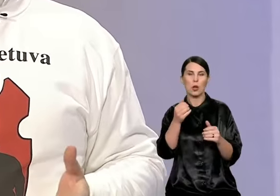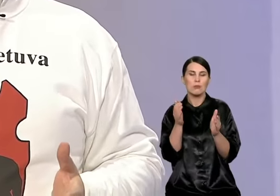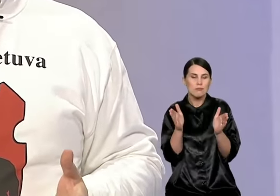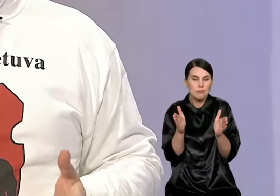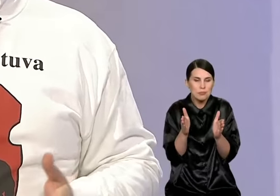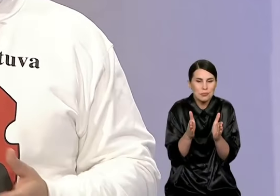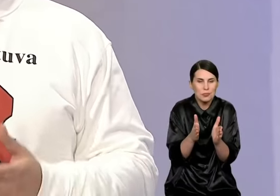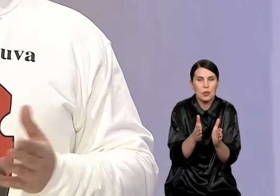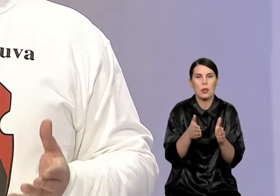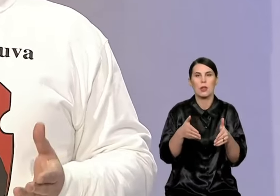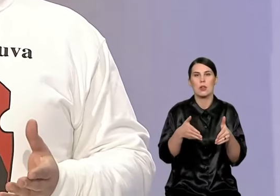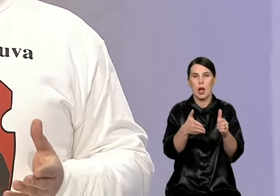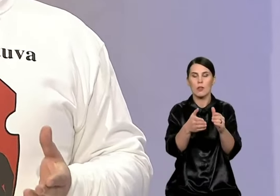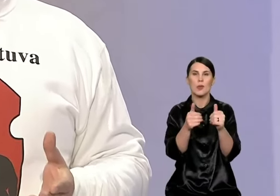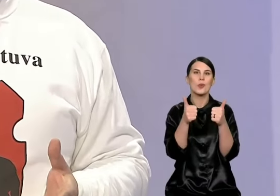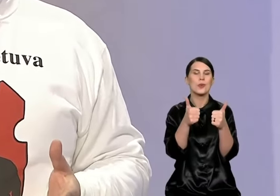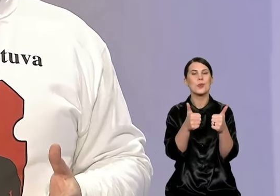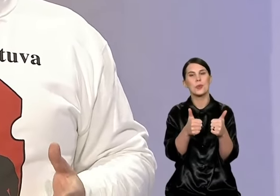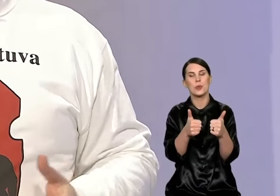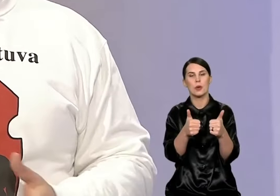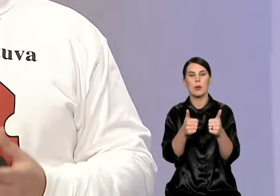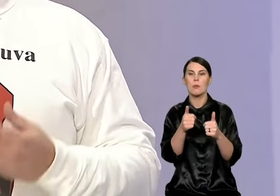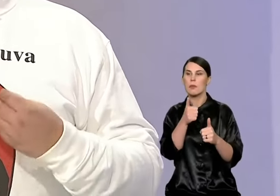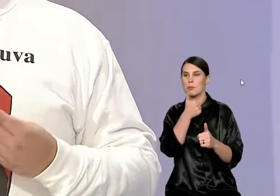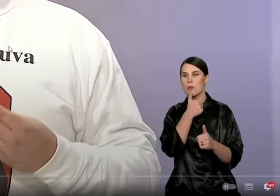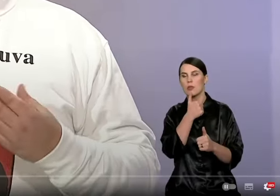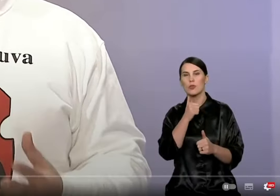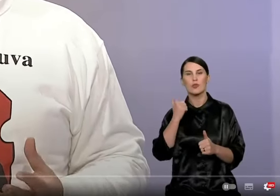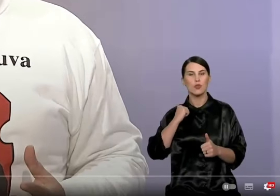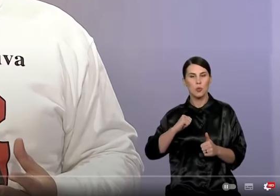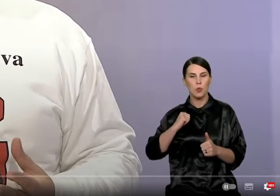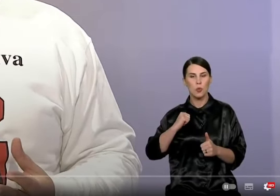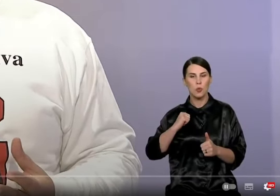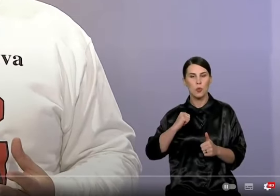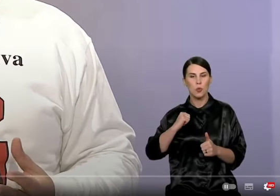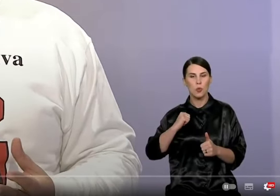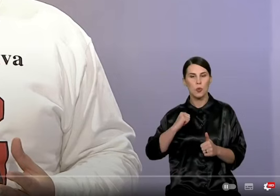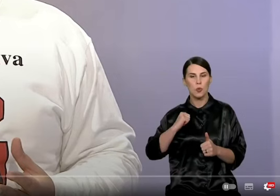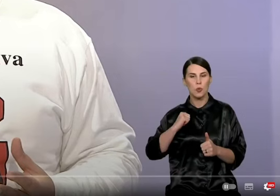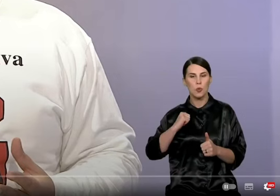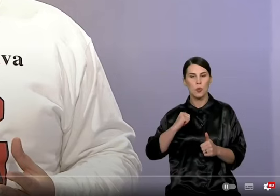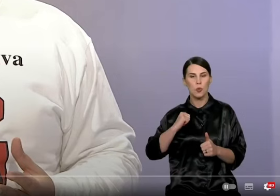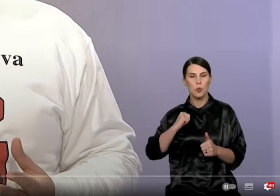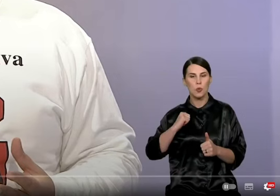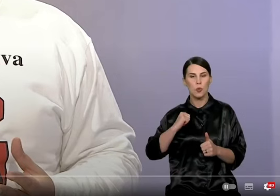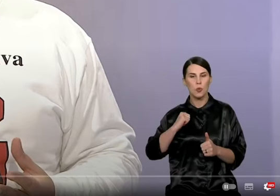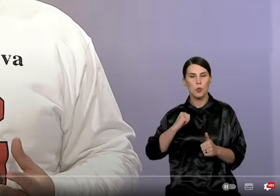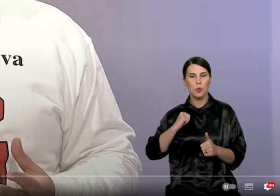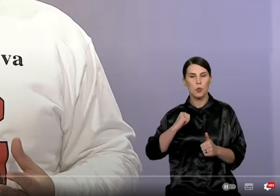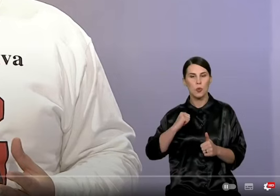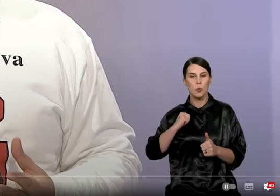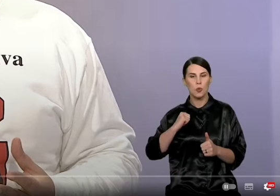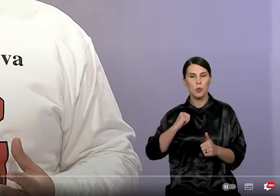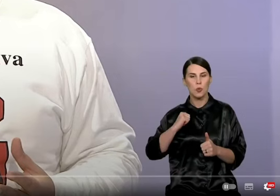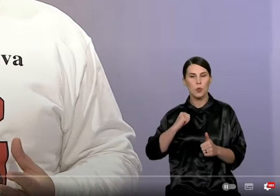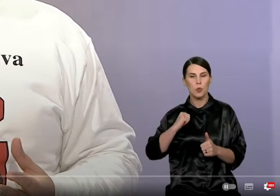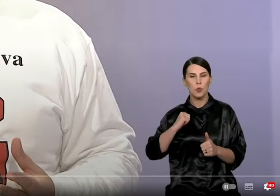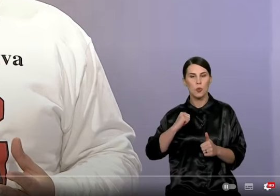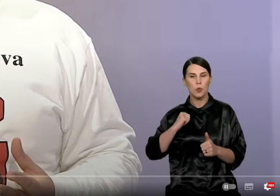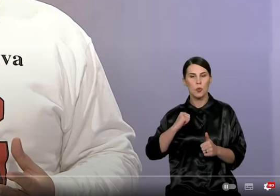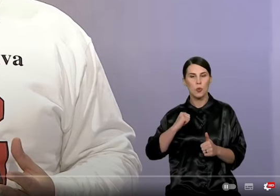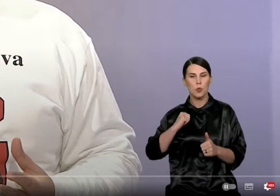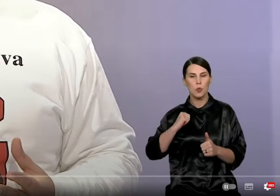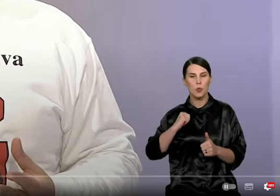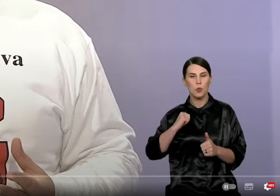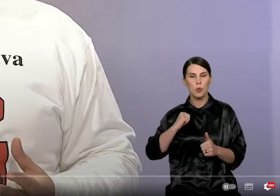paspirtukais jaunam žmogui, bet žmogus, kuris augina vaikus, jisai be automobilio niekaip neįžina. Protiškia atsilikėlį debilę, bled, tai jis ir